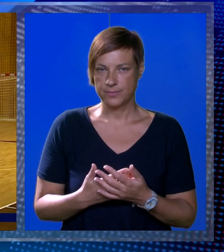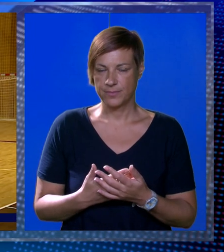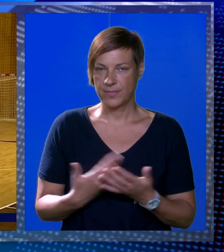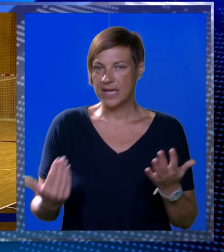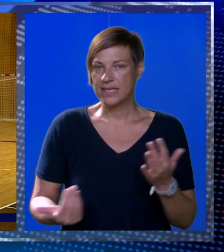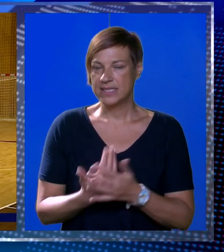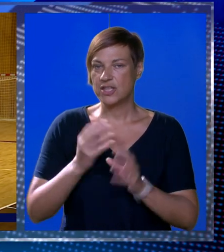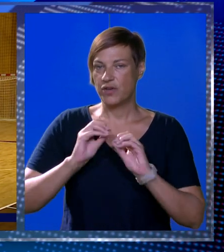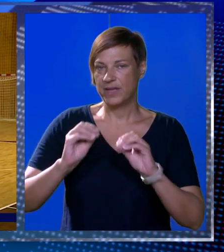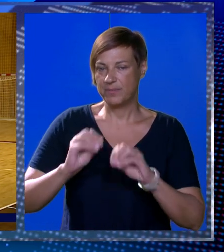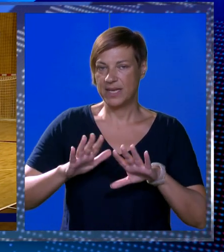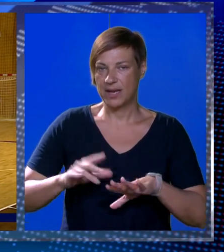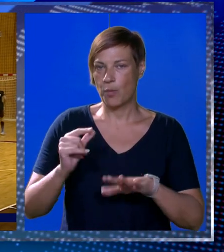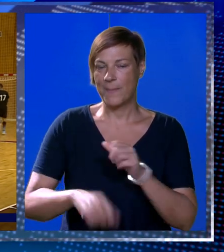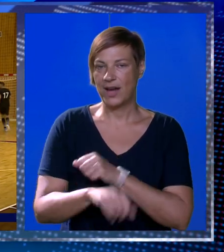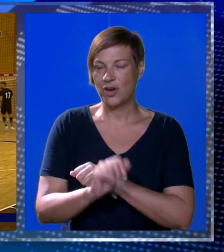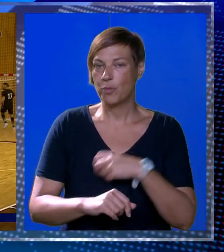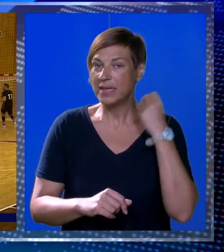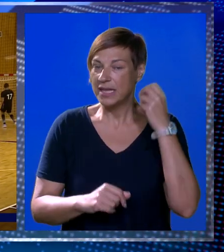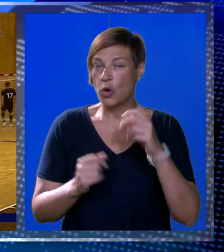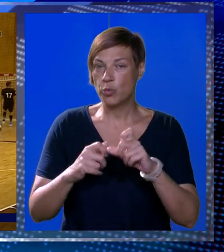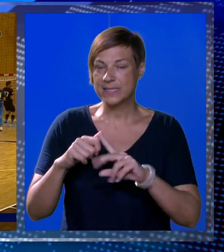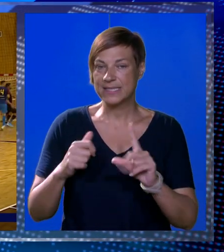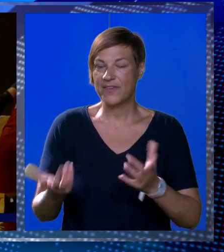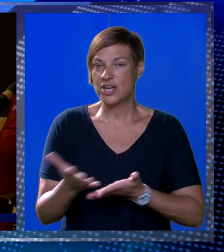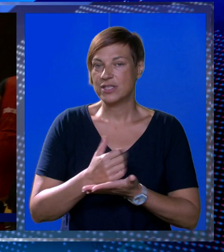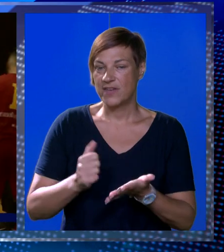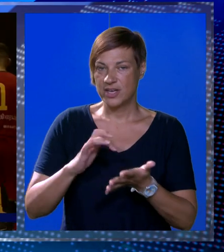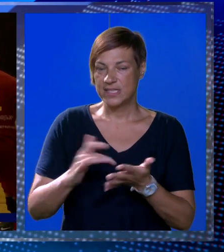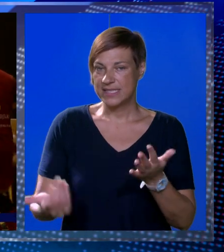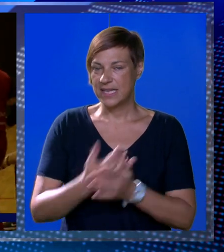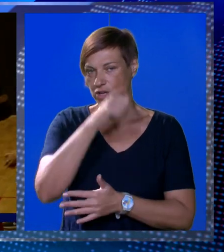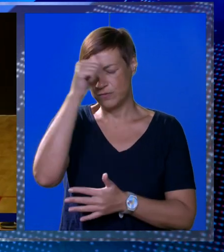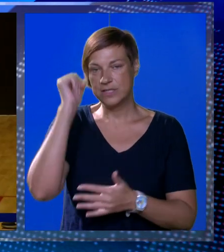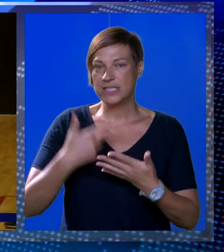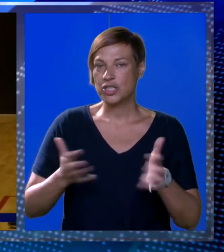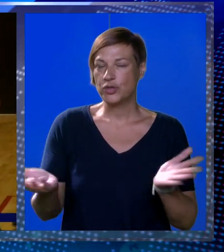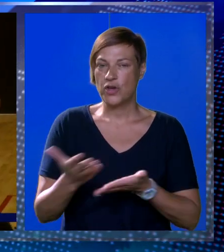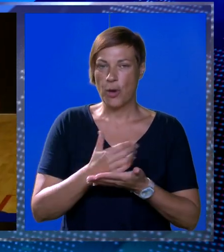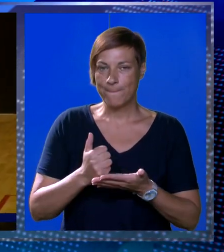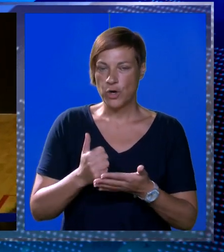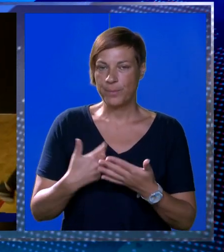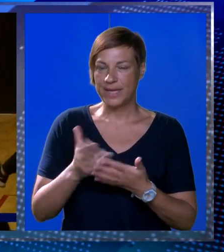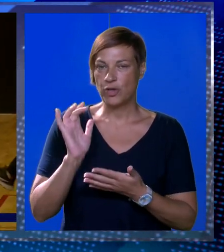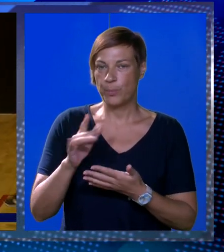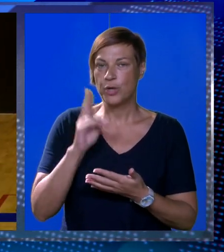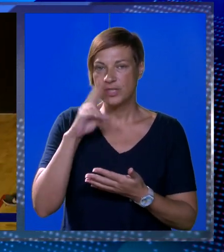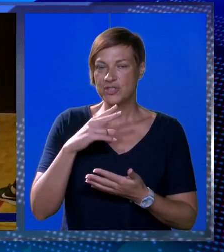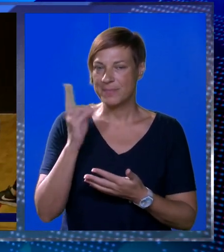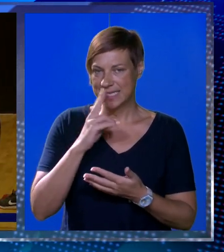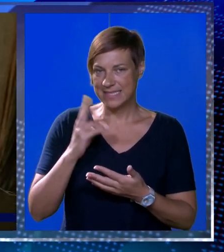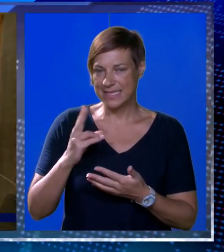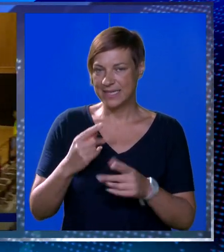S novim trenerom na klupi malonogometni klub Skver je ostvorio svoj cilj novu sezonu otvorio pobjedom protiv